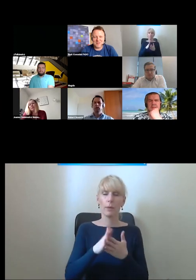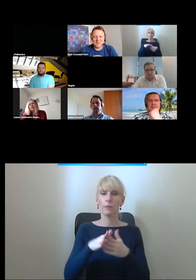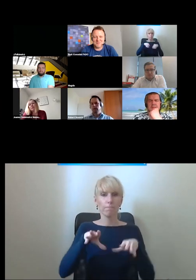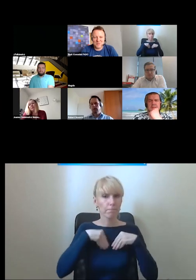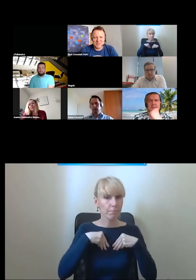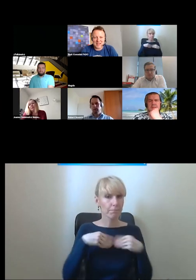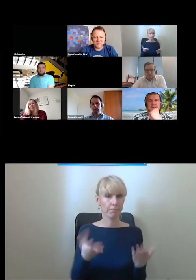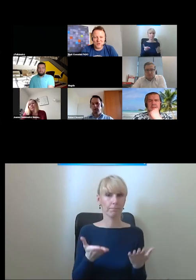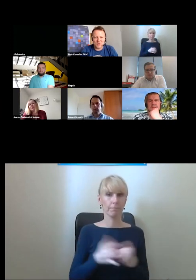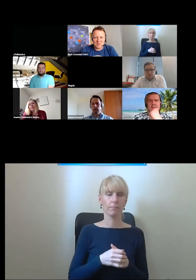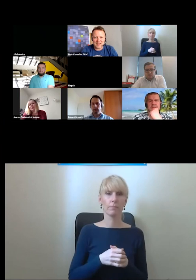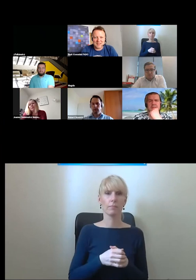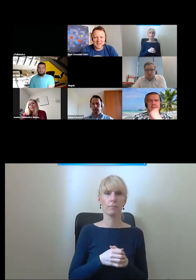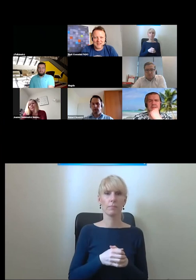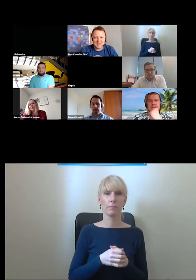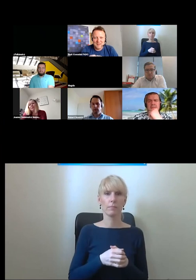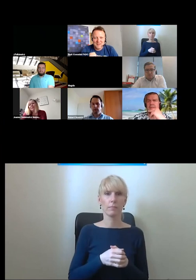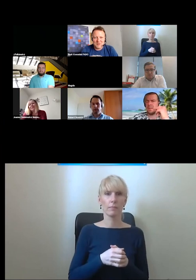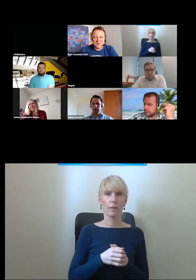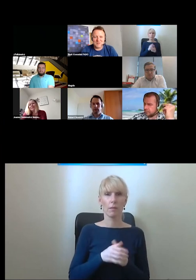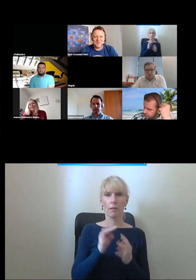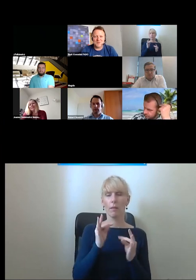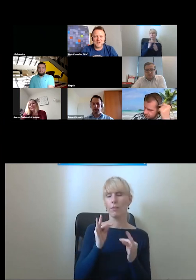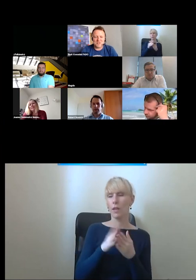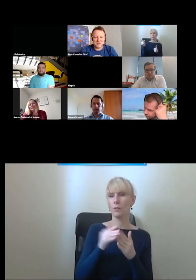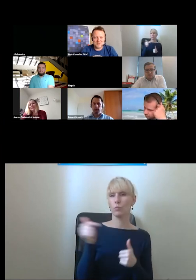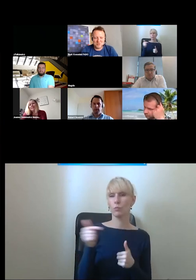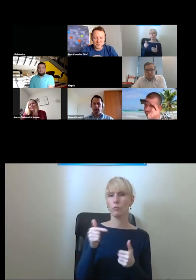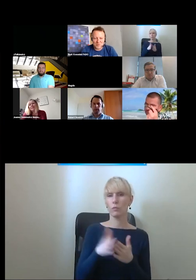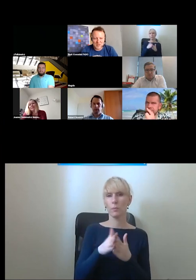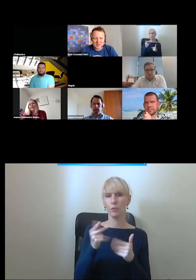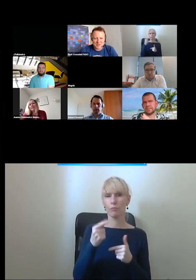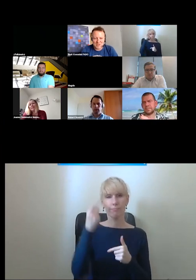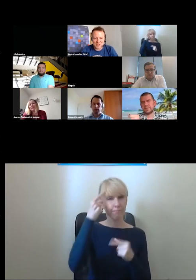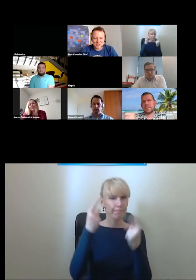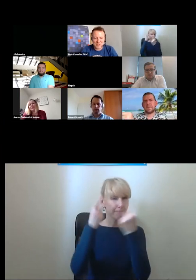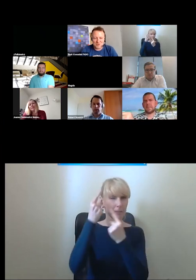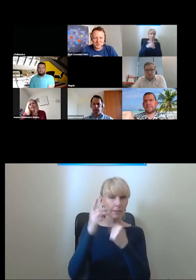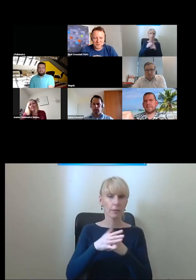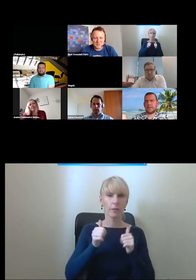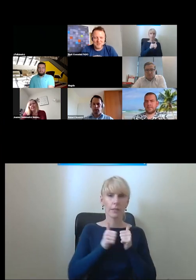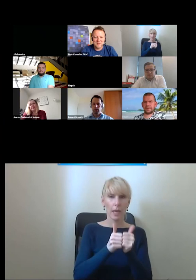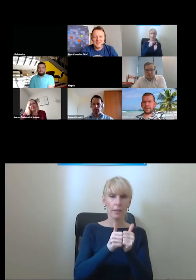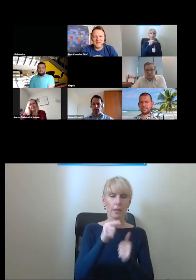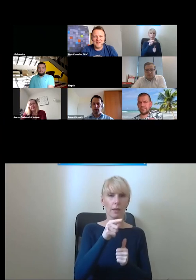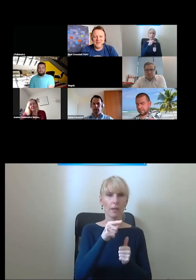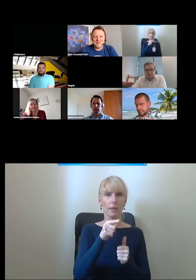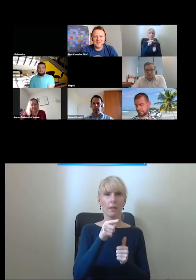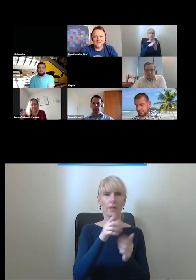musicie teraz mieć taki bonmot takie zdanie które spowoduje że przypomnę naszych 60 ponad